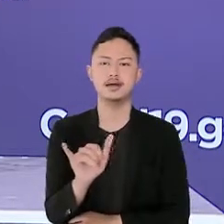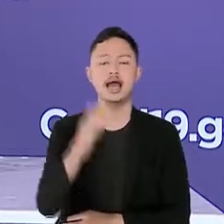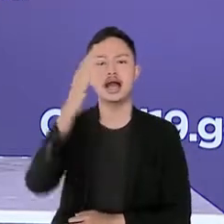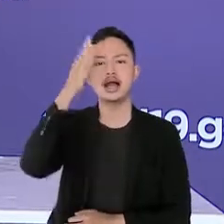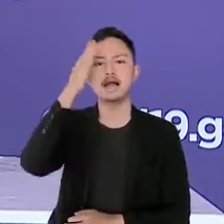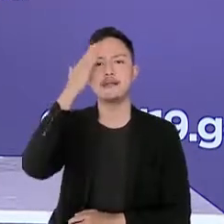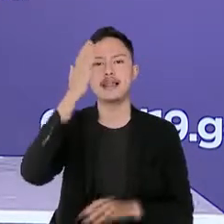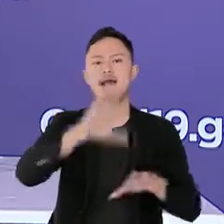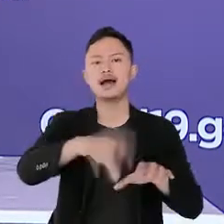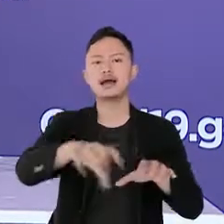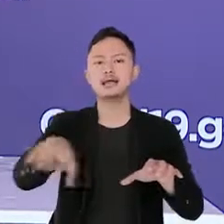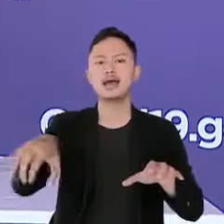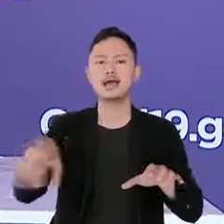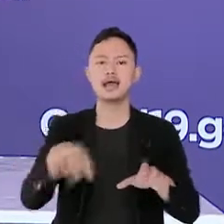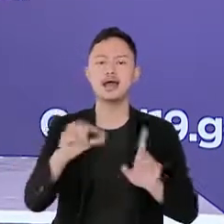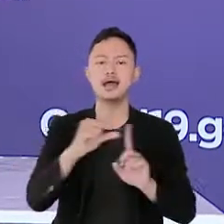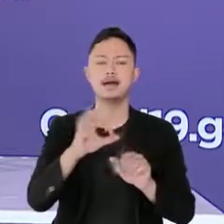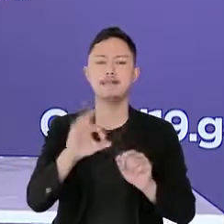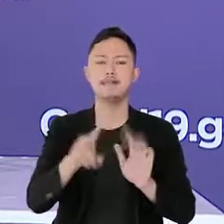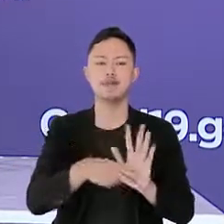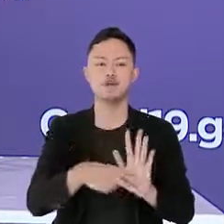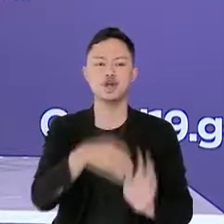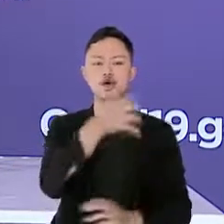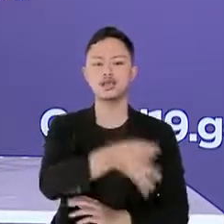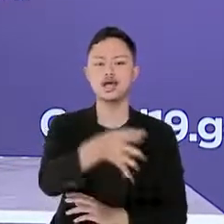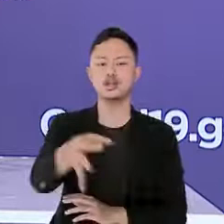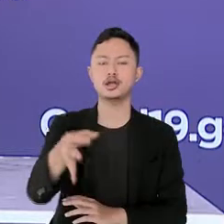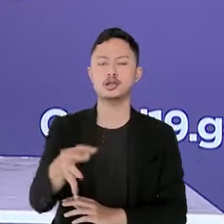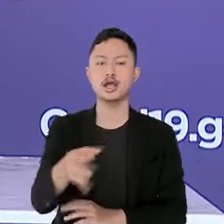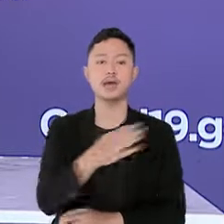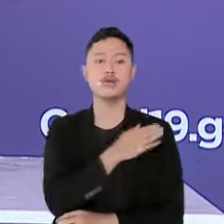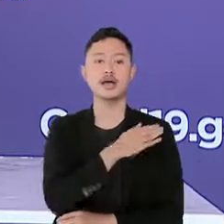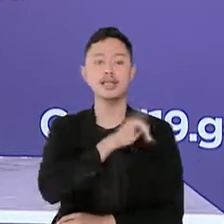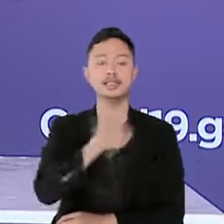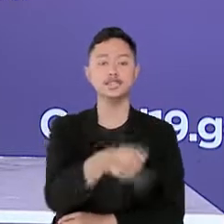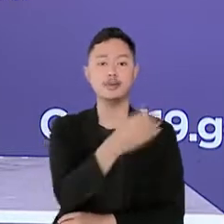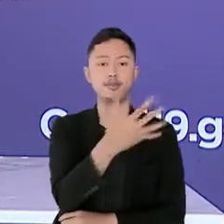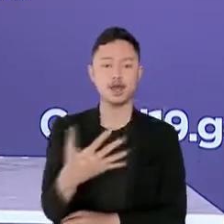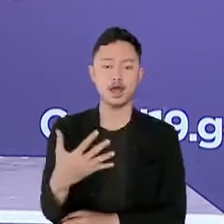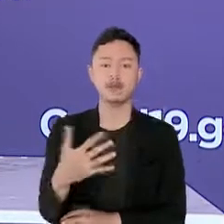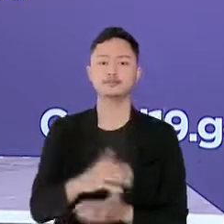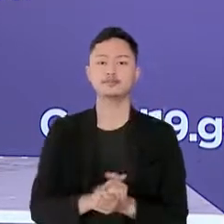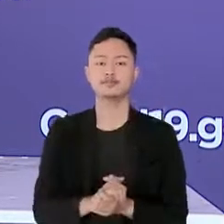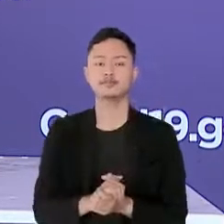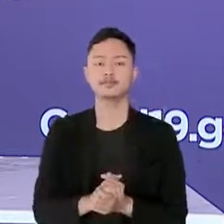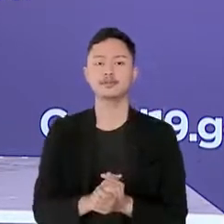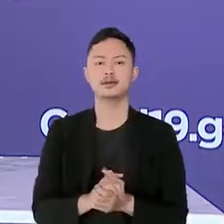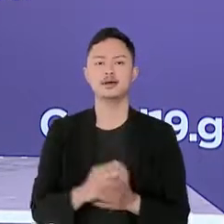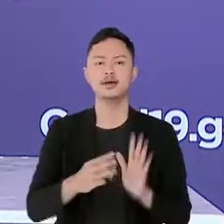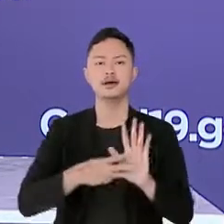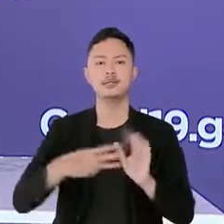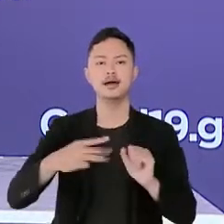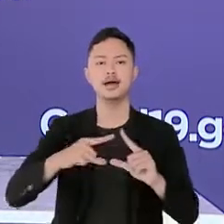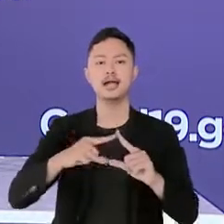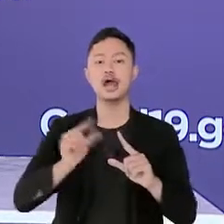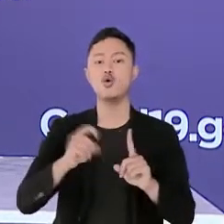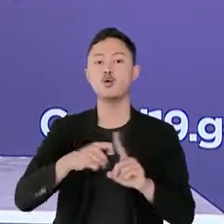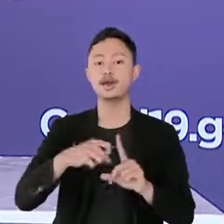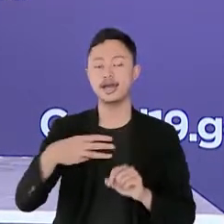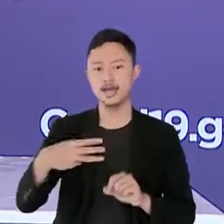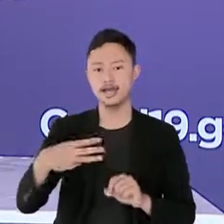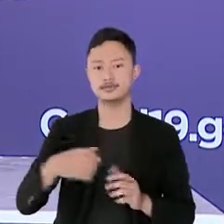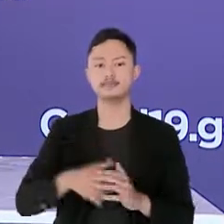kepala daerah tempat penyelenggaraan pertandingan PON 20 yaitu Bupati Jayapura Bupati Meroke Bupati Kerom